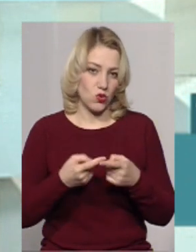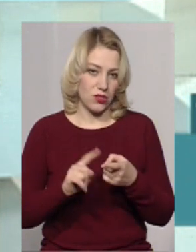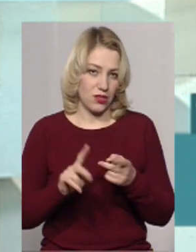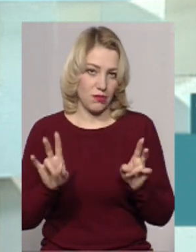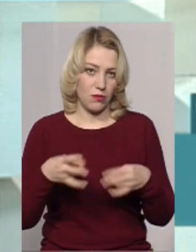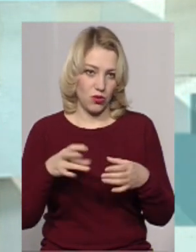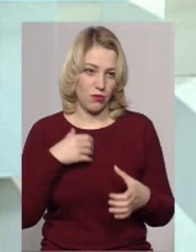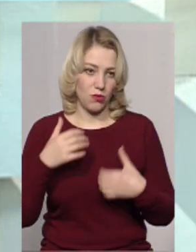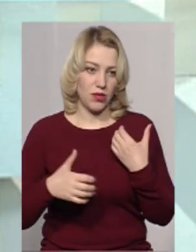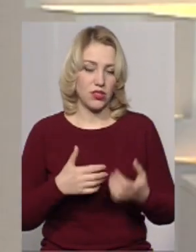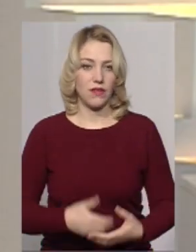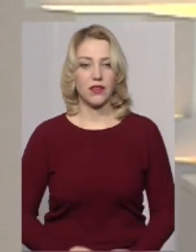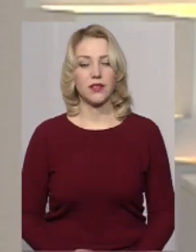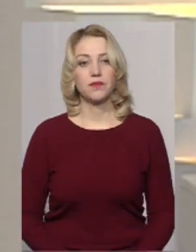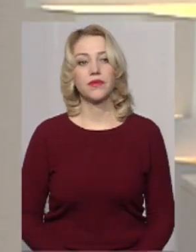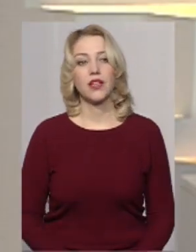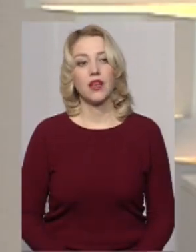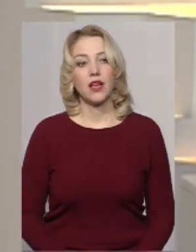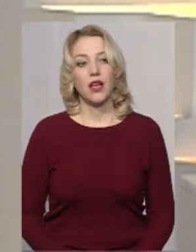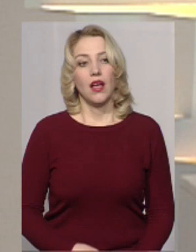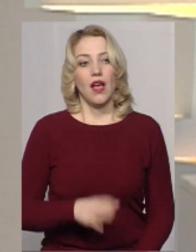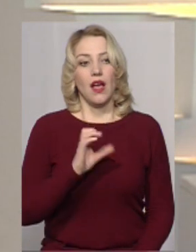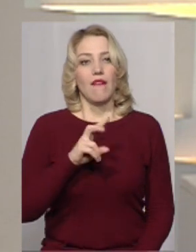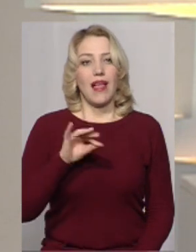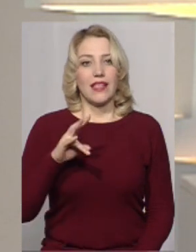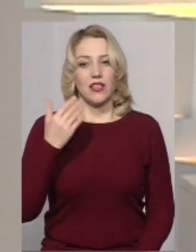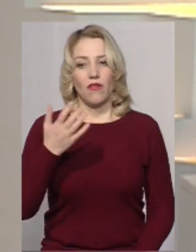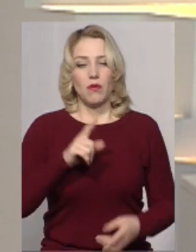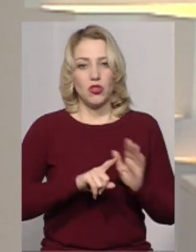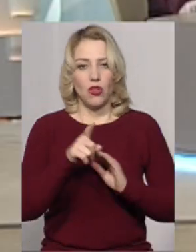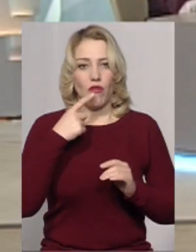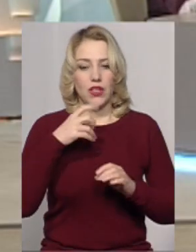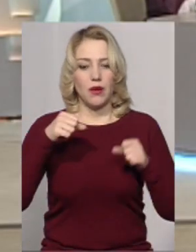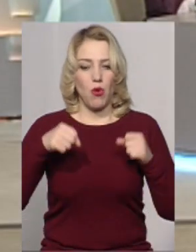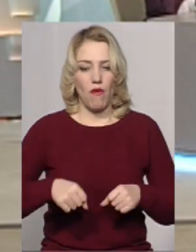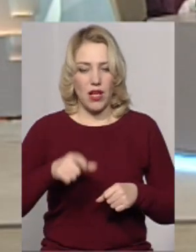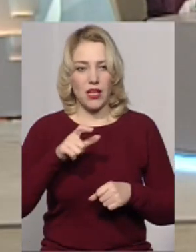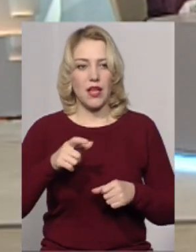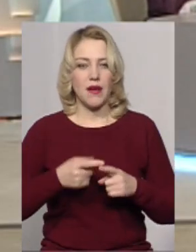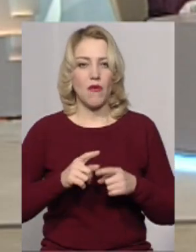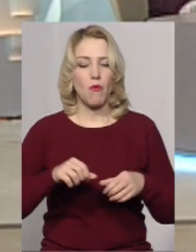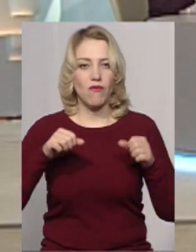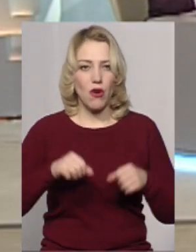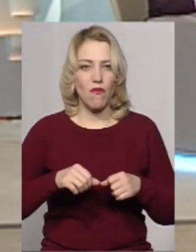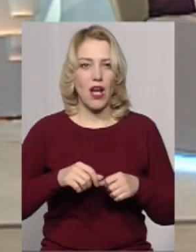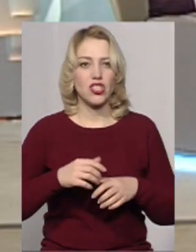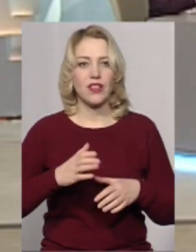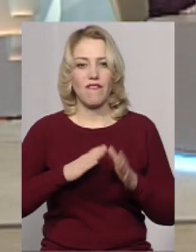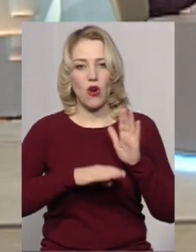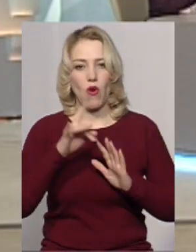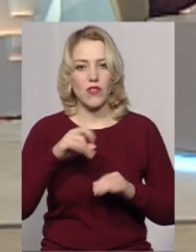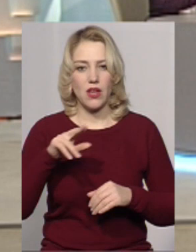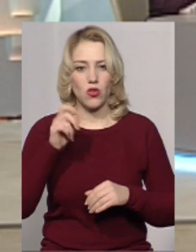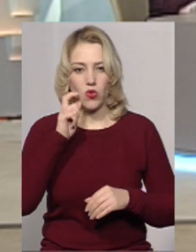з даного приводу, не варто. І, пані Валентіно, ви про права людини почали говорити. Регіональна координаторка уповноваженого Верховної Ради України з прав